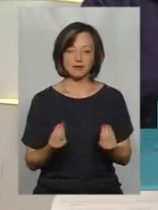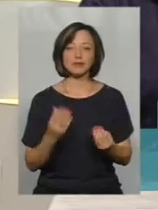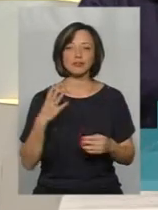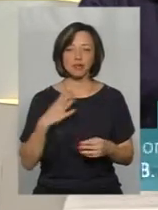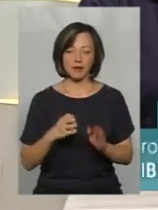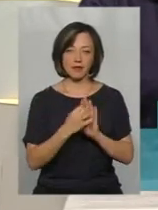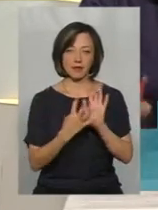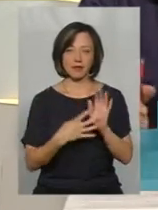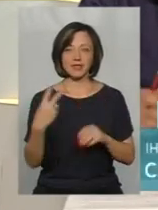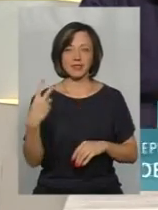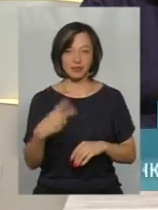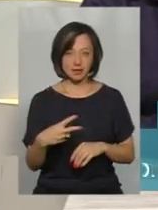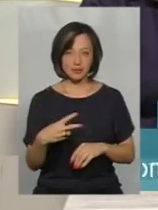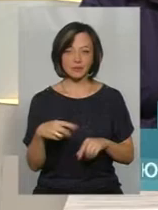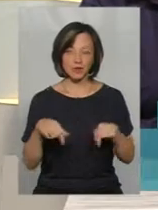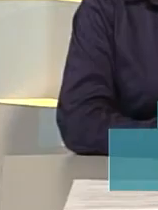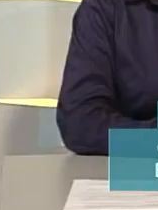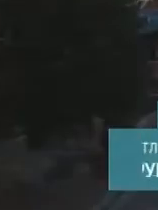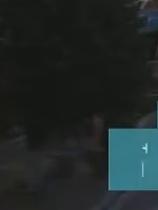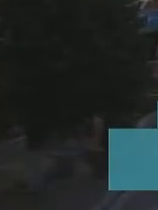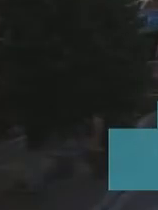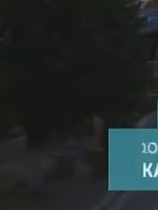Чекайте її о 19.20 у цій студії.